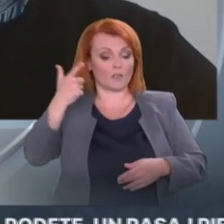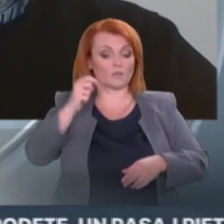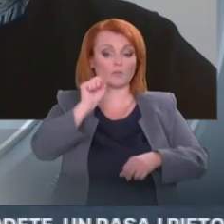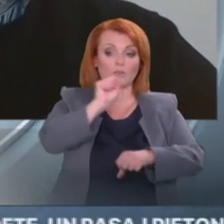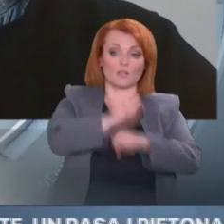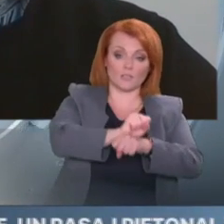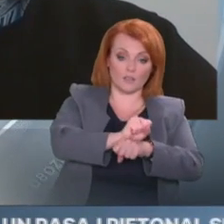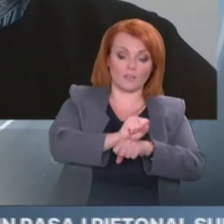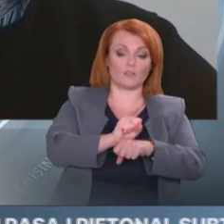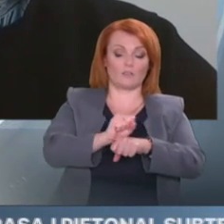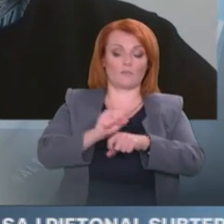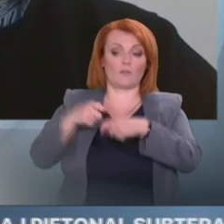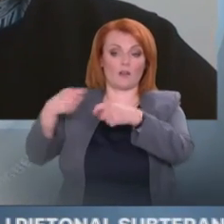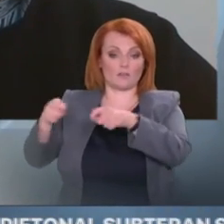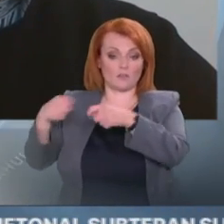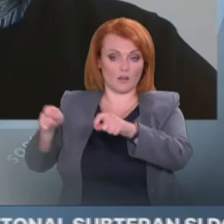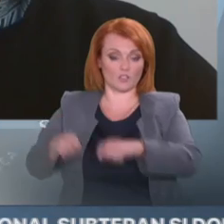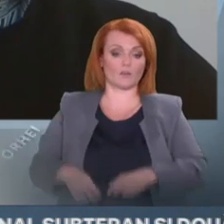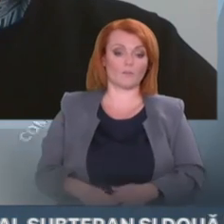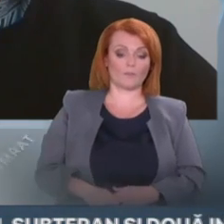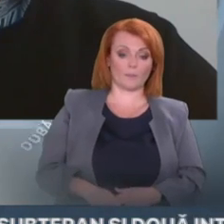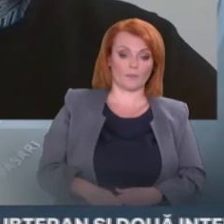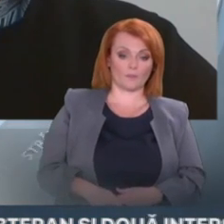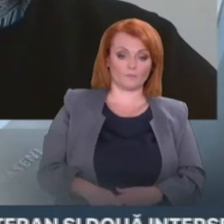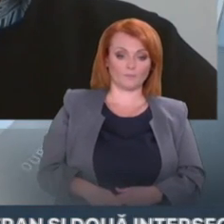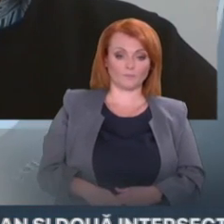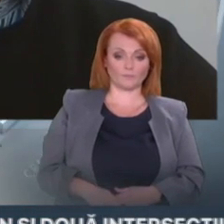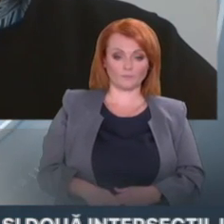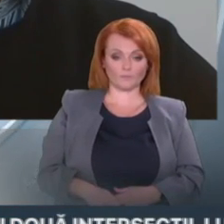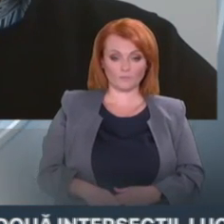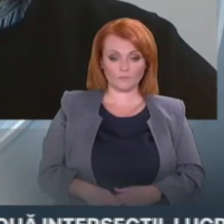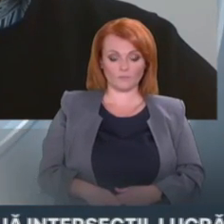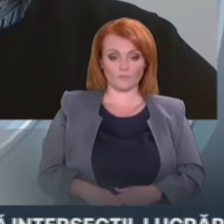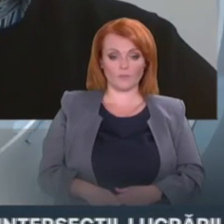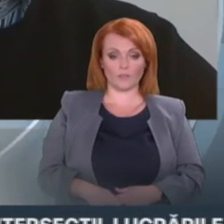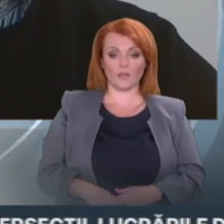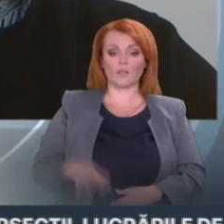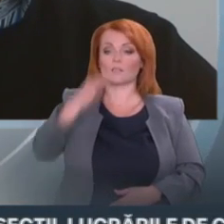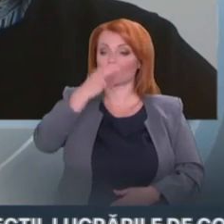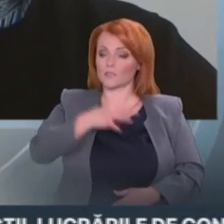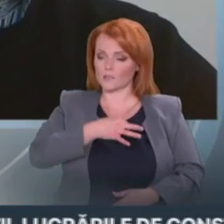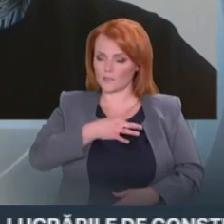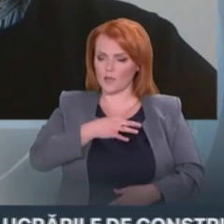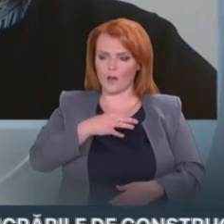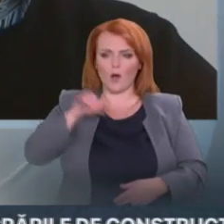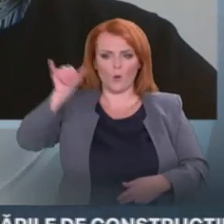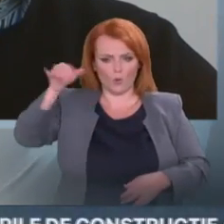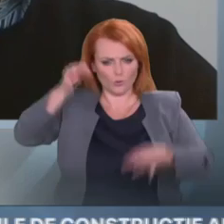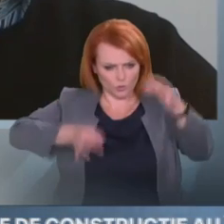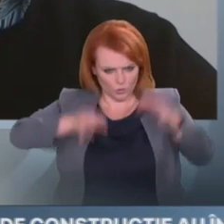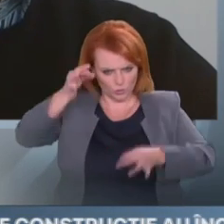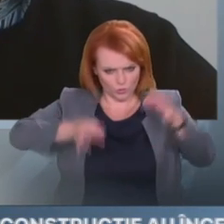reduse aceste volume nemotivat. Poate o instanță de judecată să oblige